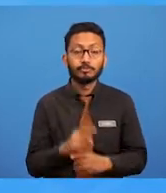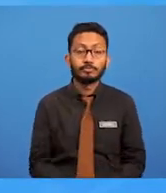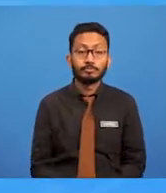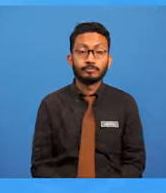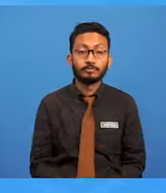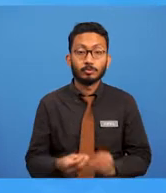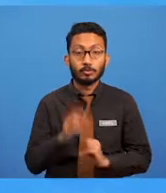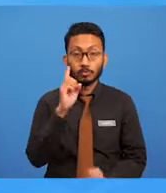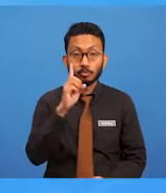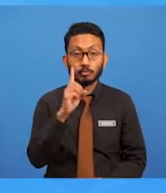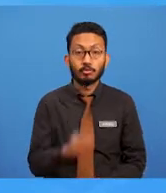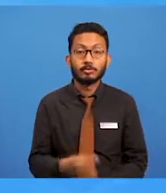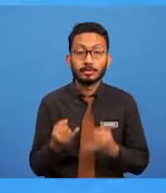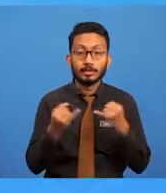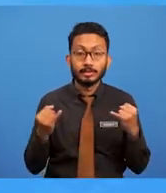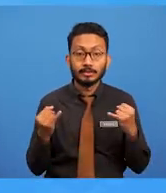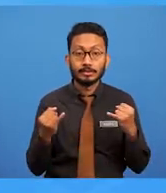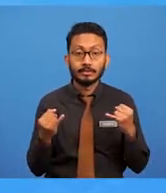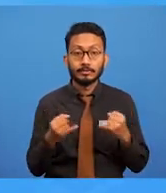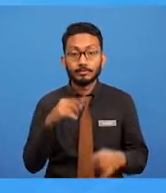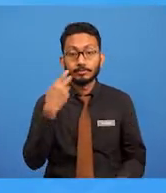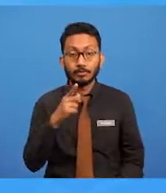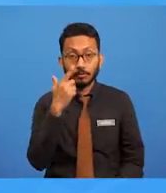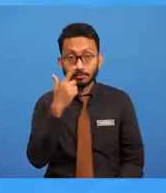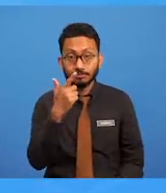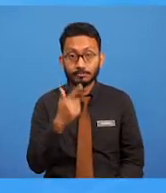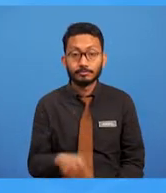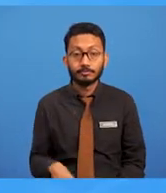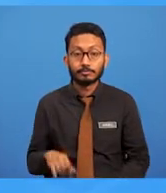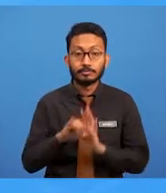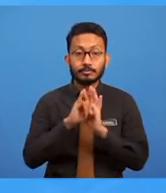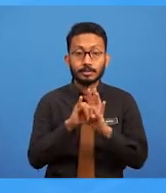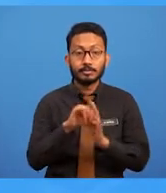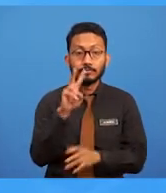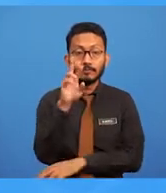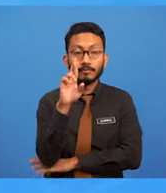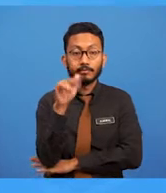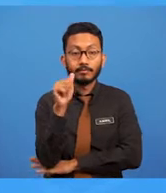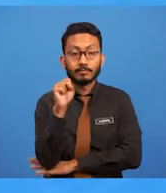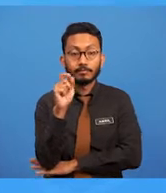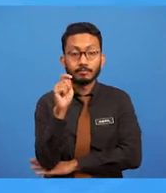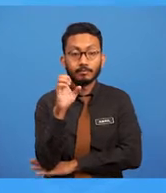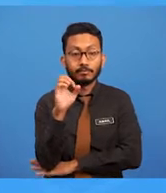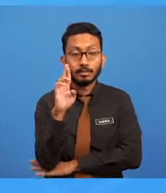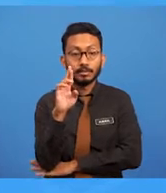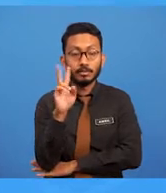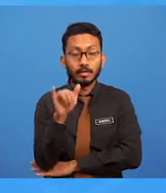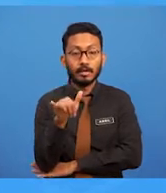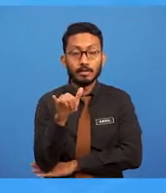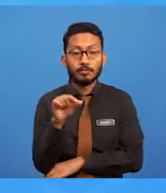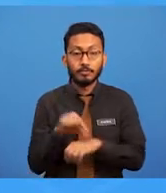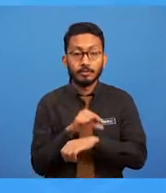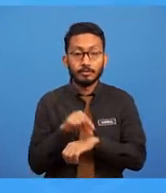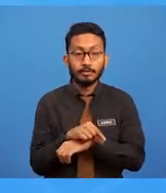kita lihat jenis imej raster terdapat. Raster ia menggunakan grid warna yang